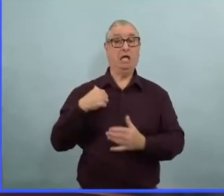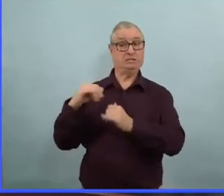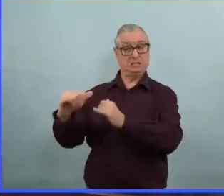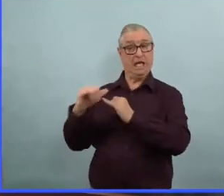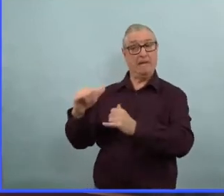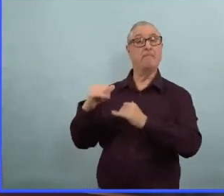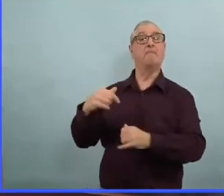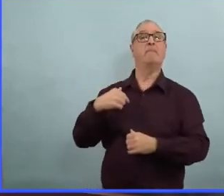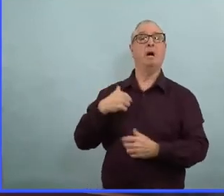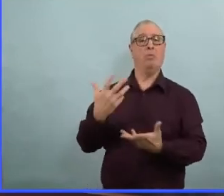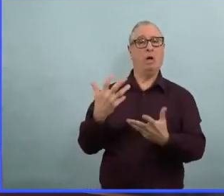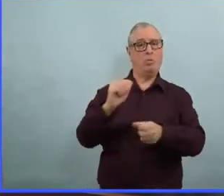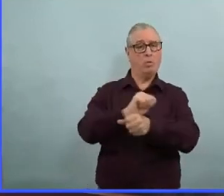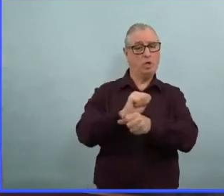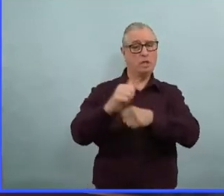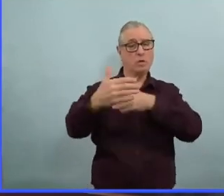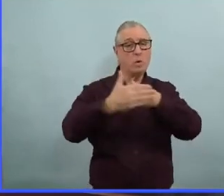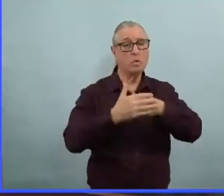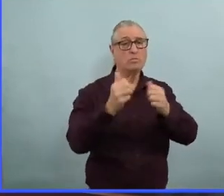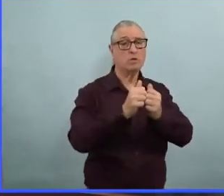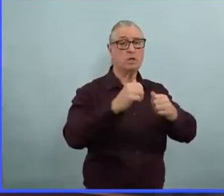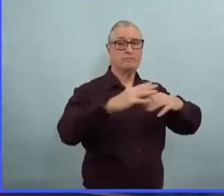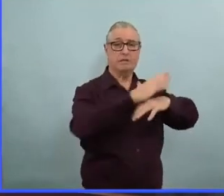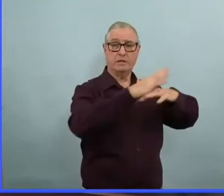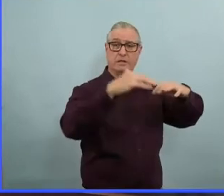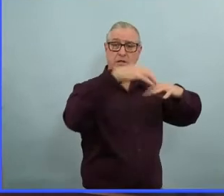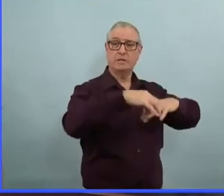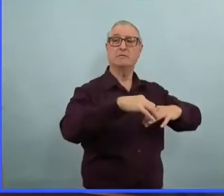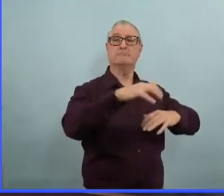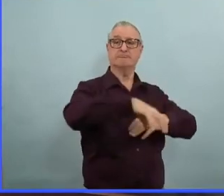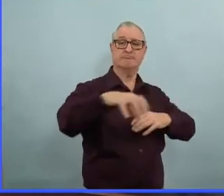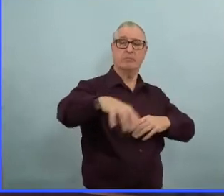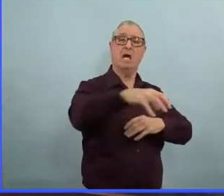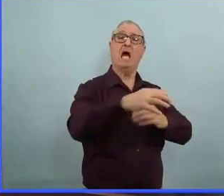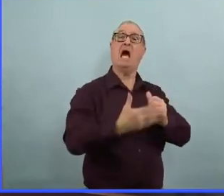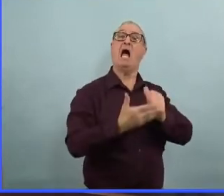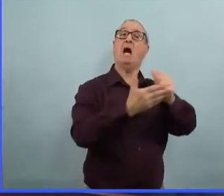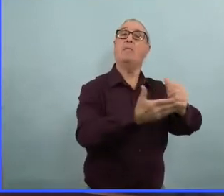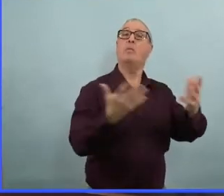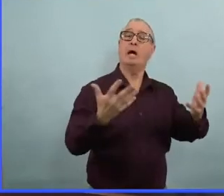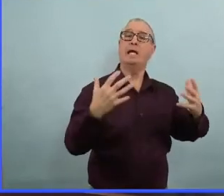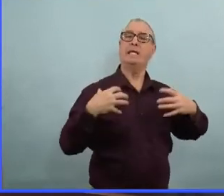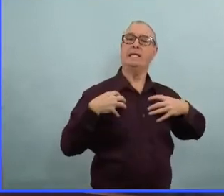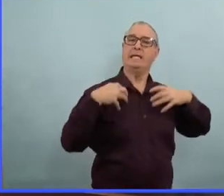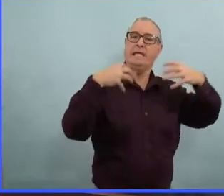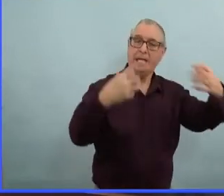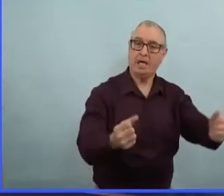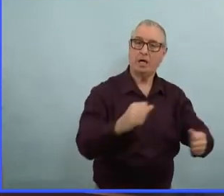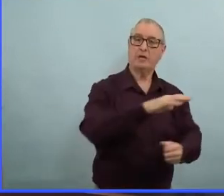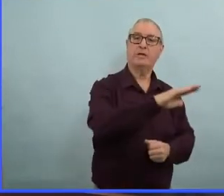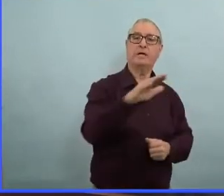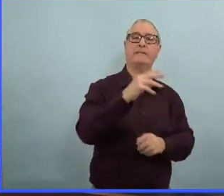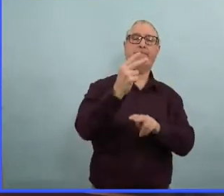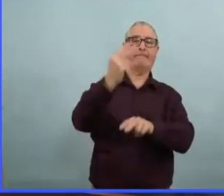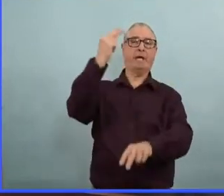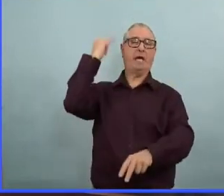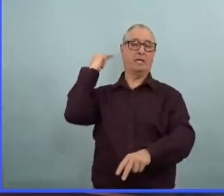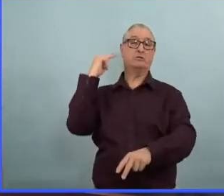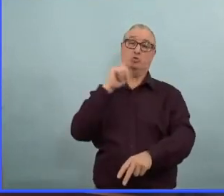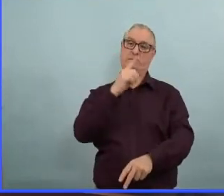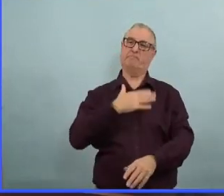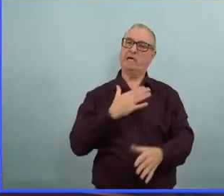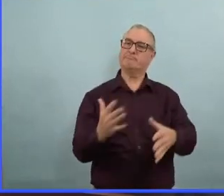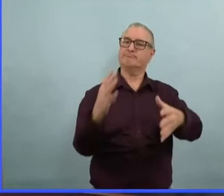collaboration avec les communautés autochtones pour les aider à guérir dans cet temps très difficile et bien entendu c'est une priorité que j'ai mentionnée dans notre